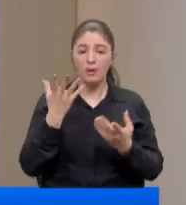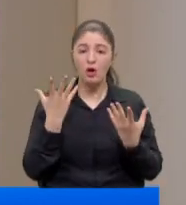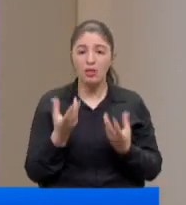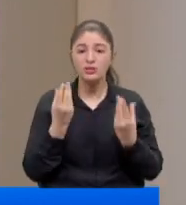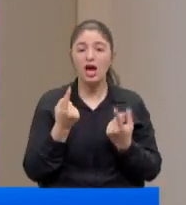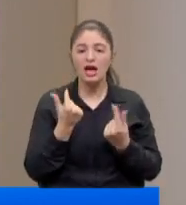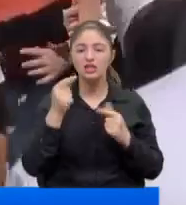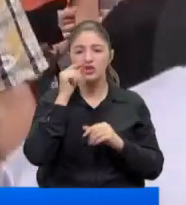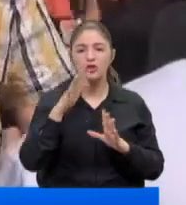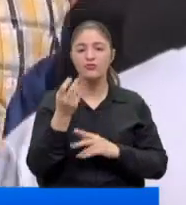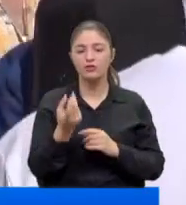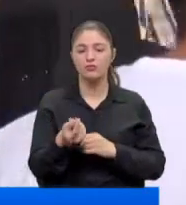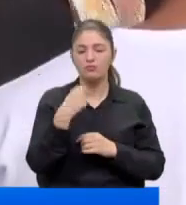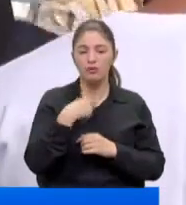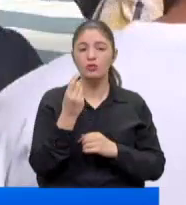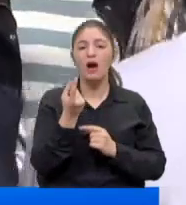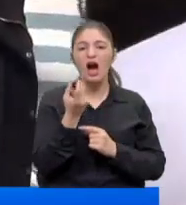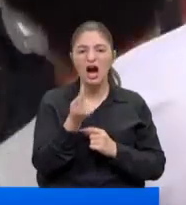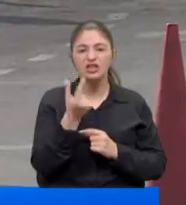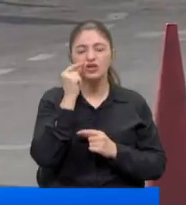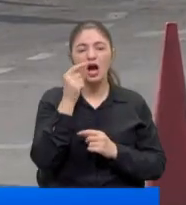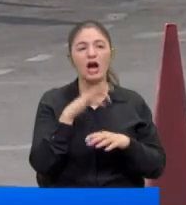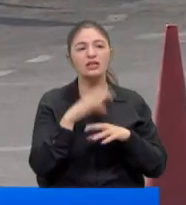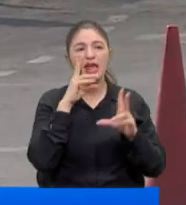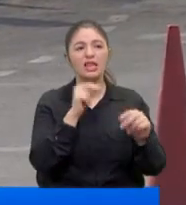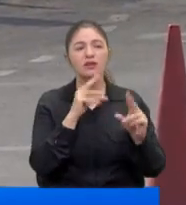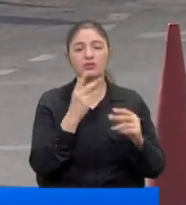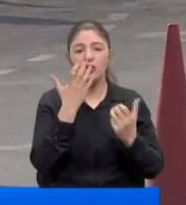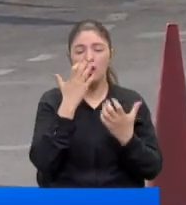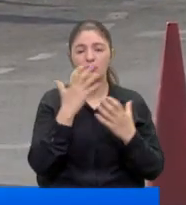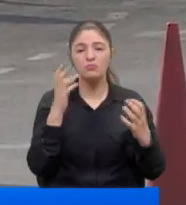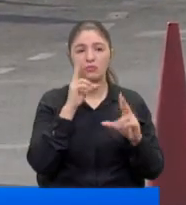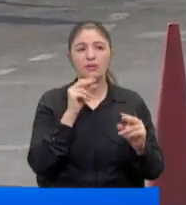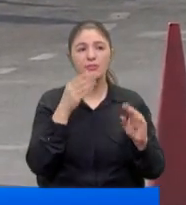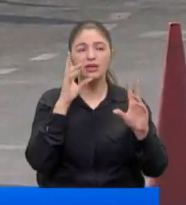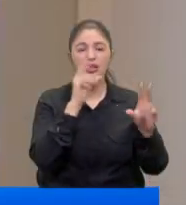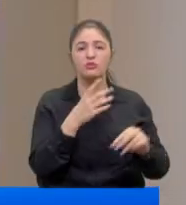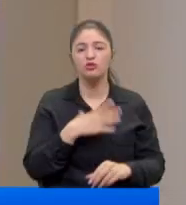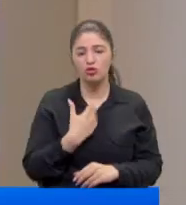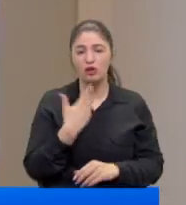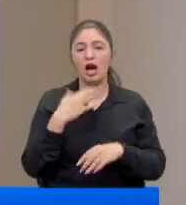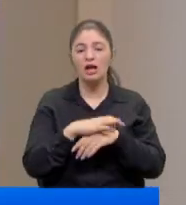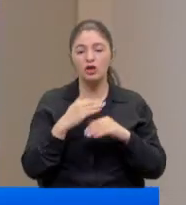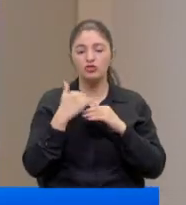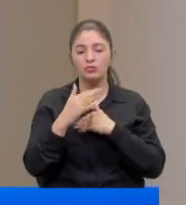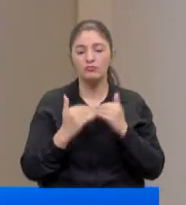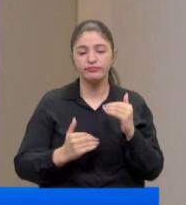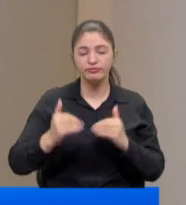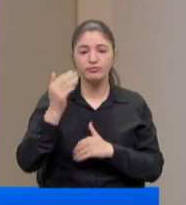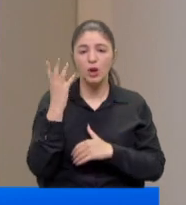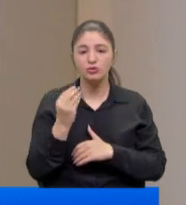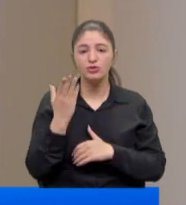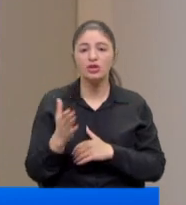az kişinin enfekte olup olabildiğince az kişinin hastaneye yatmasını ve yoğun bakıma yatmasını istiyoruz. Hasta kitlesi arttıkça,